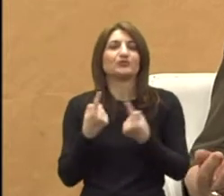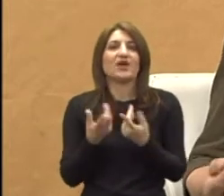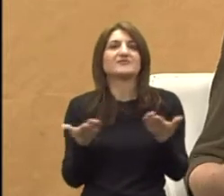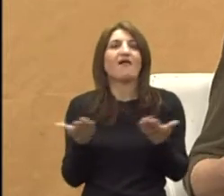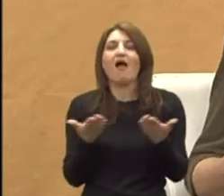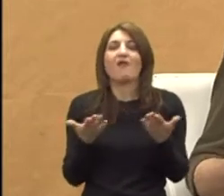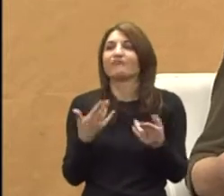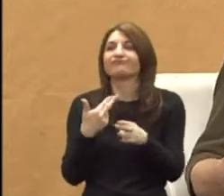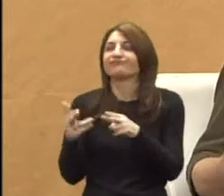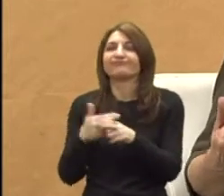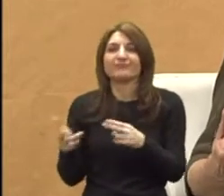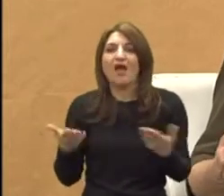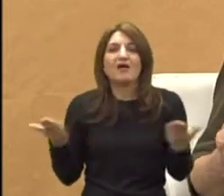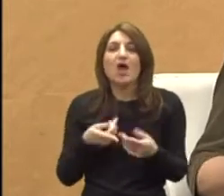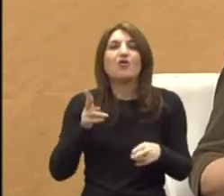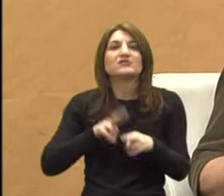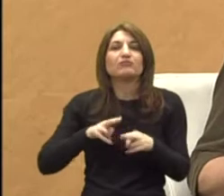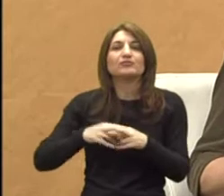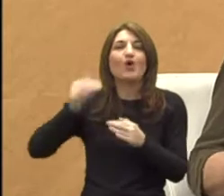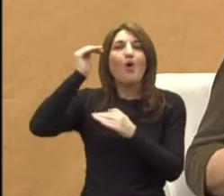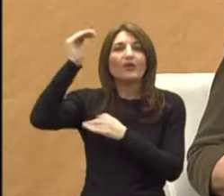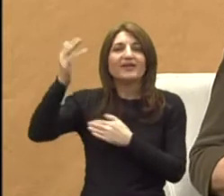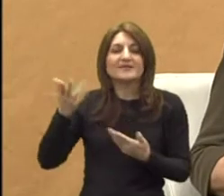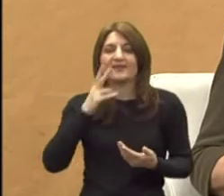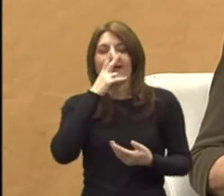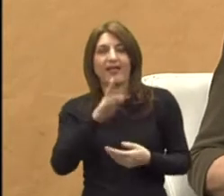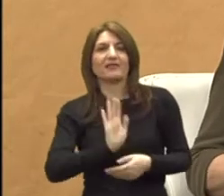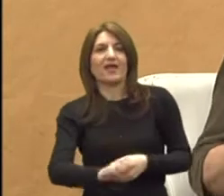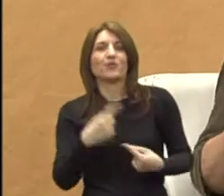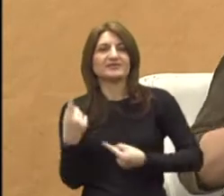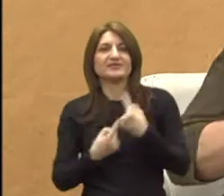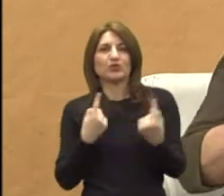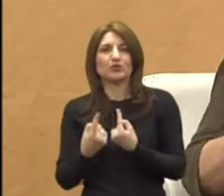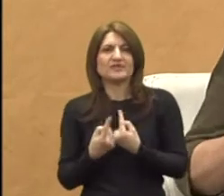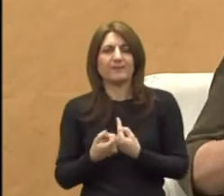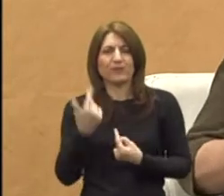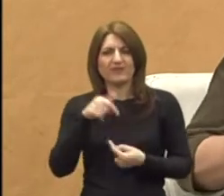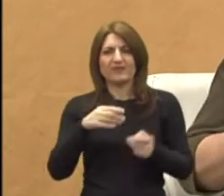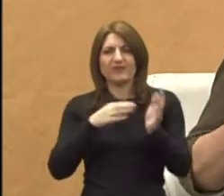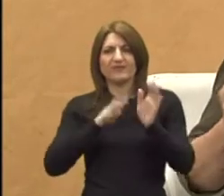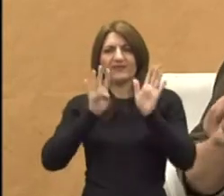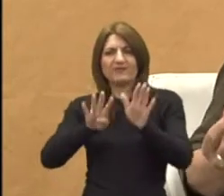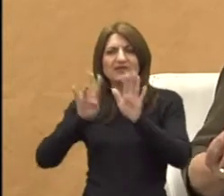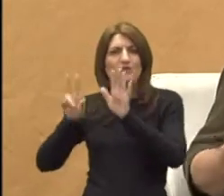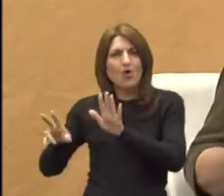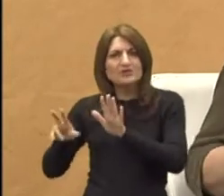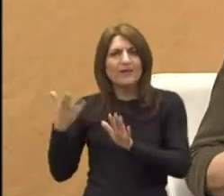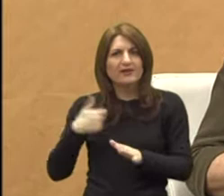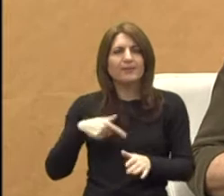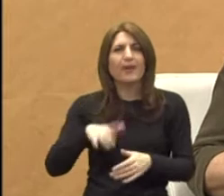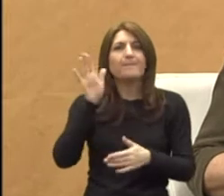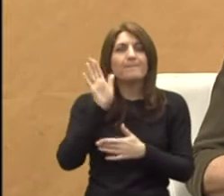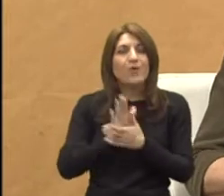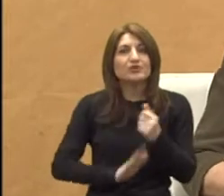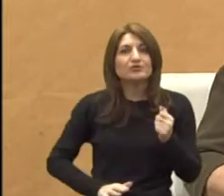Dakle, kako će se odrasli postaviti. Dakle, od te 98. od kada smo kretali